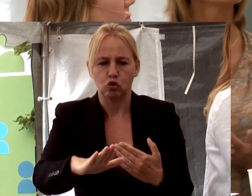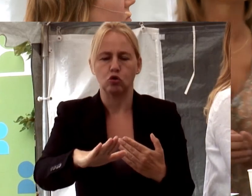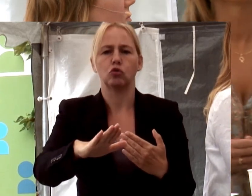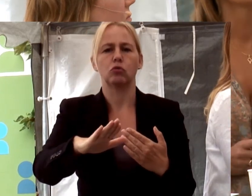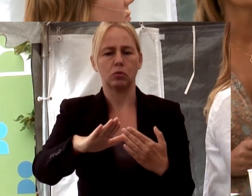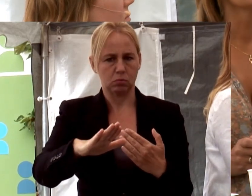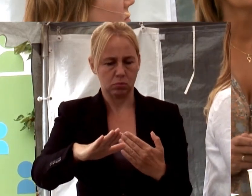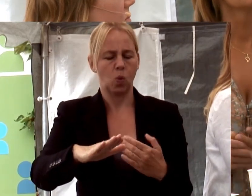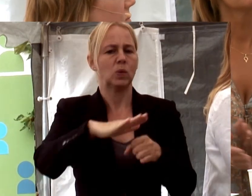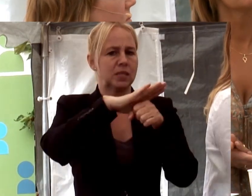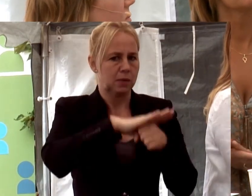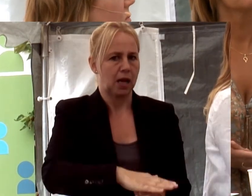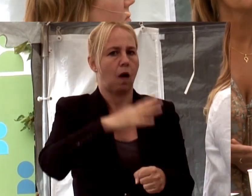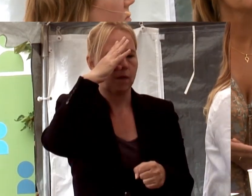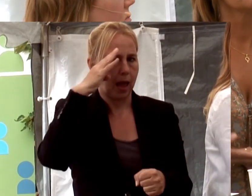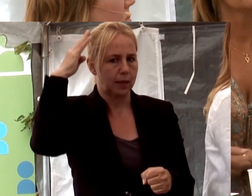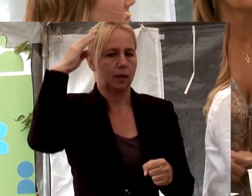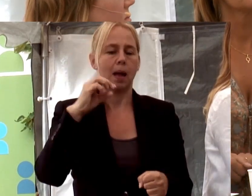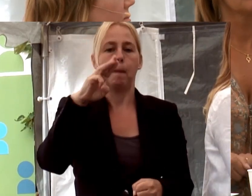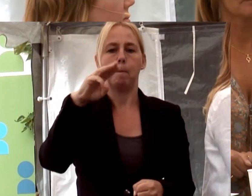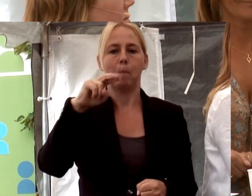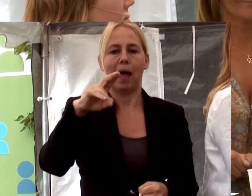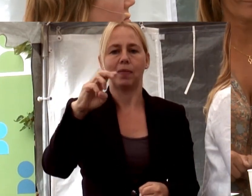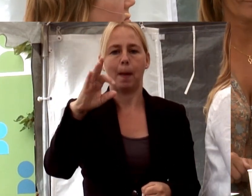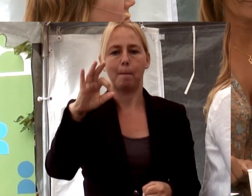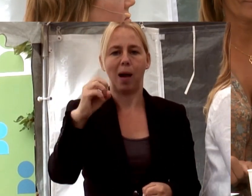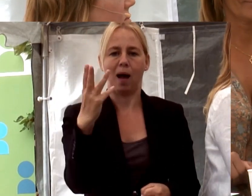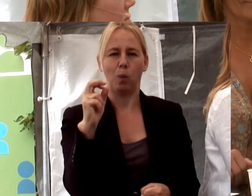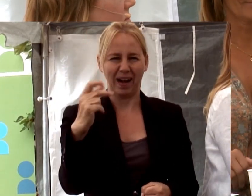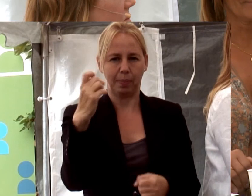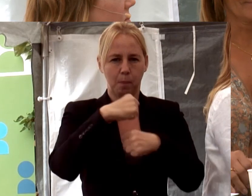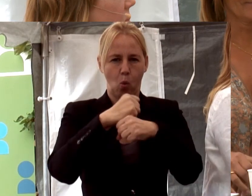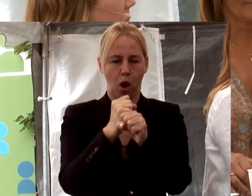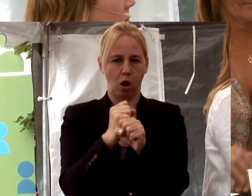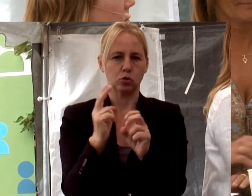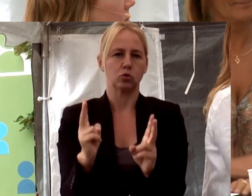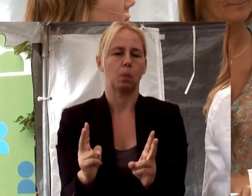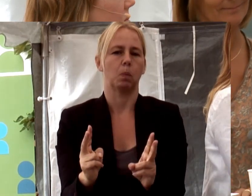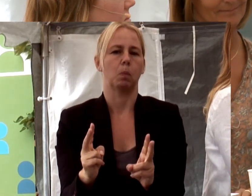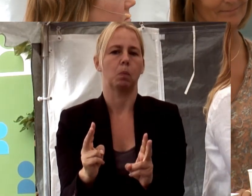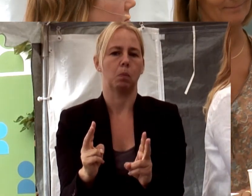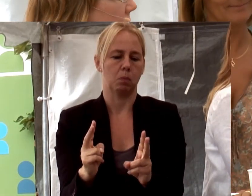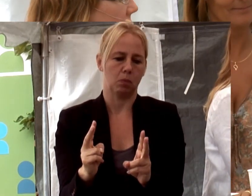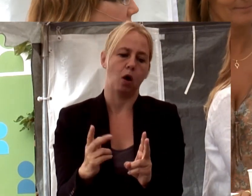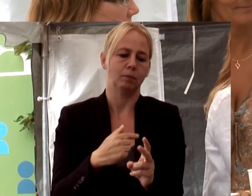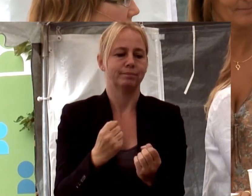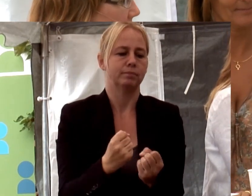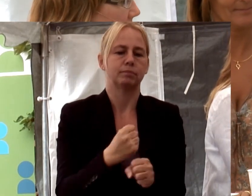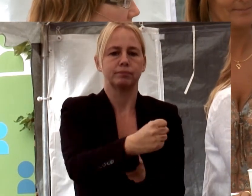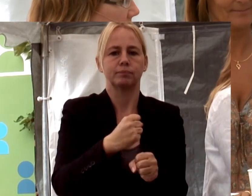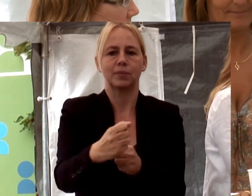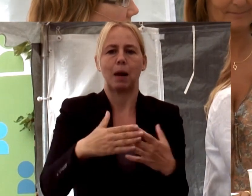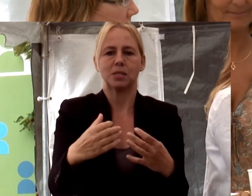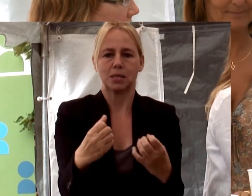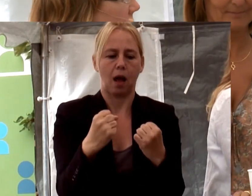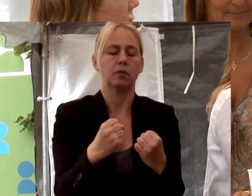äldre diskriminerande. Men Power, som är en av de här bolagen som ger oss arbetskraft, gjorde en